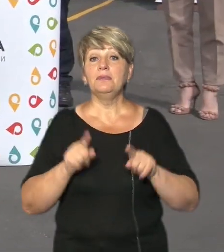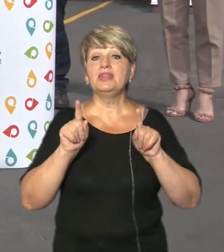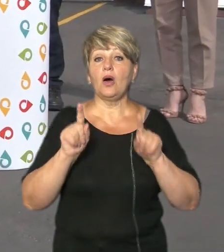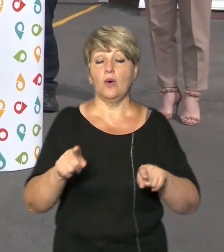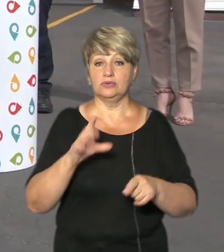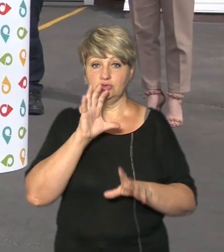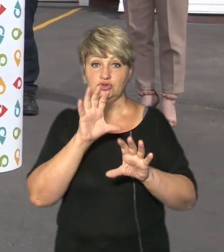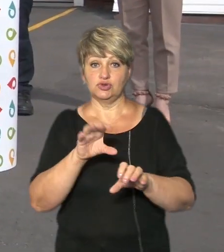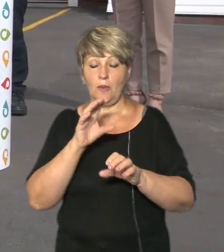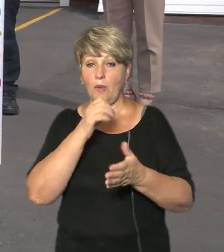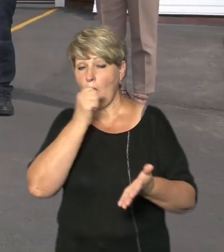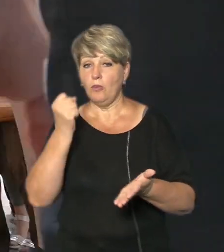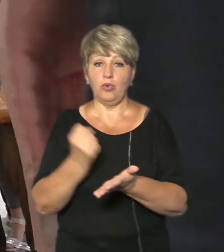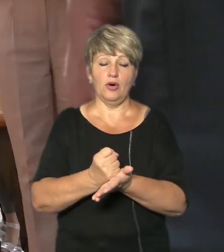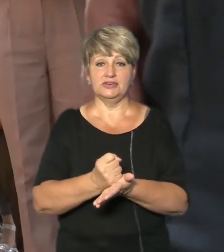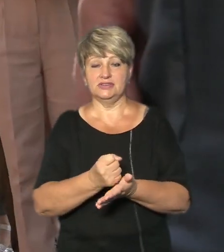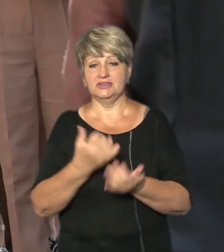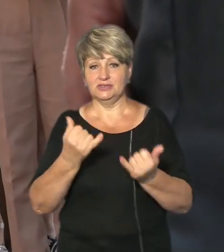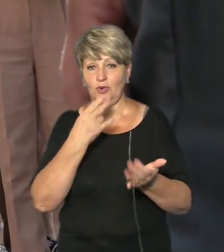Марку із зображенням свого колеги